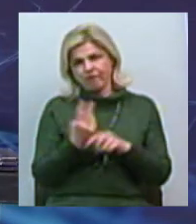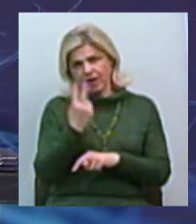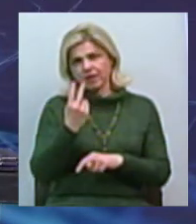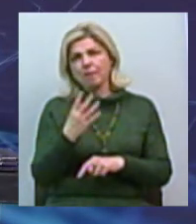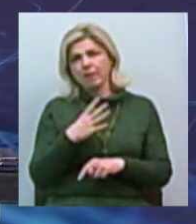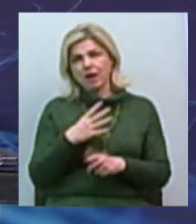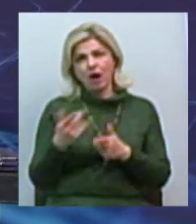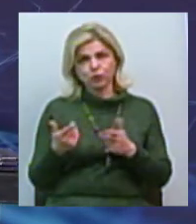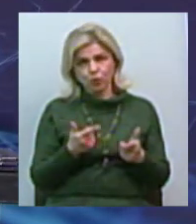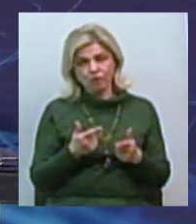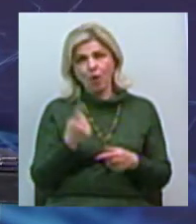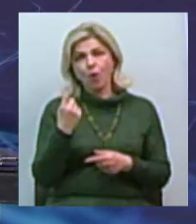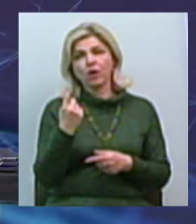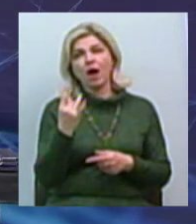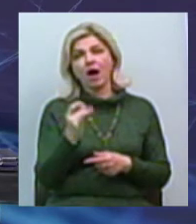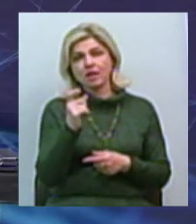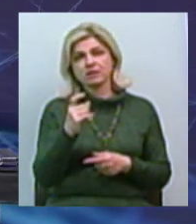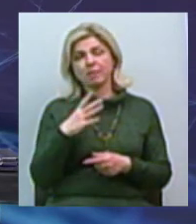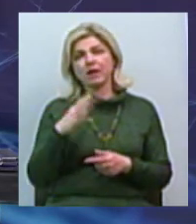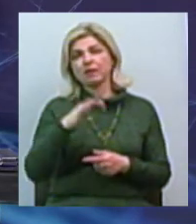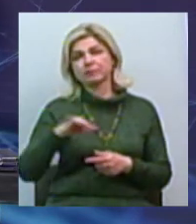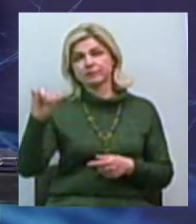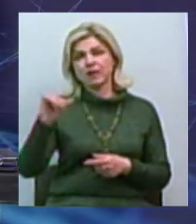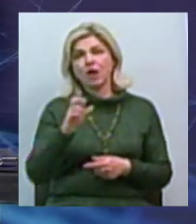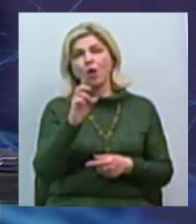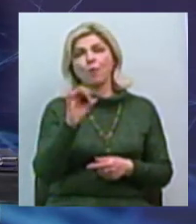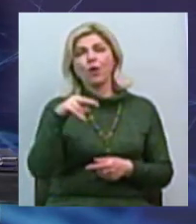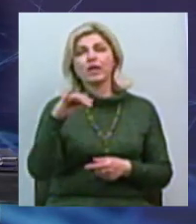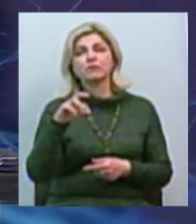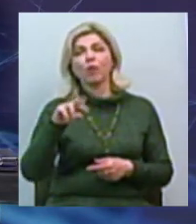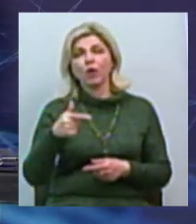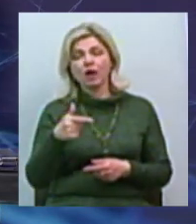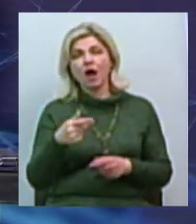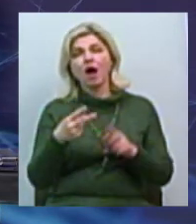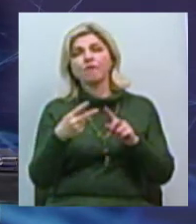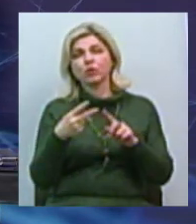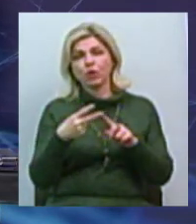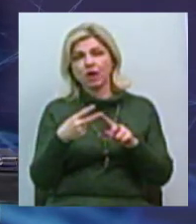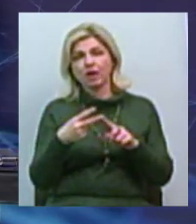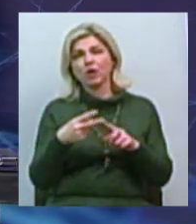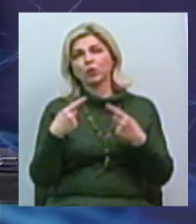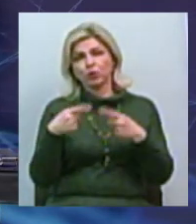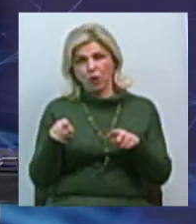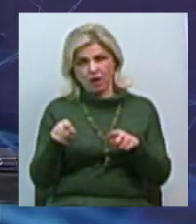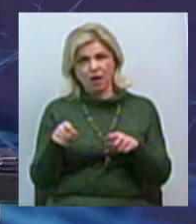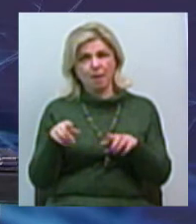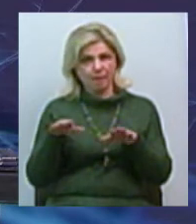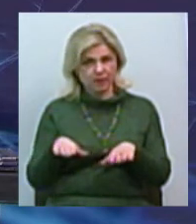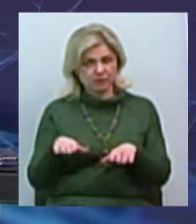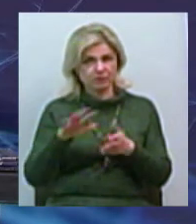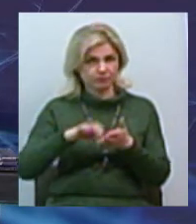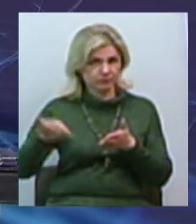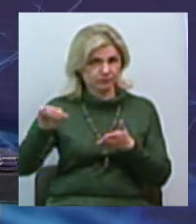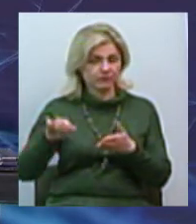готові, але одного разу перехопив Бориспіль на модернізацію, другого разу Бортницька станція аерації. Теж кільський регіон.